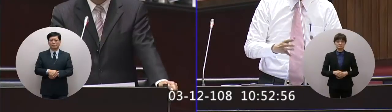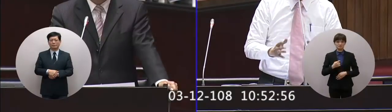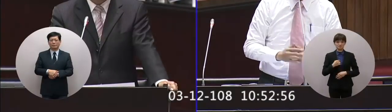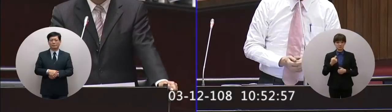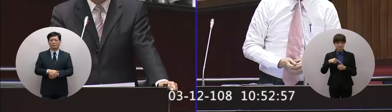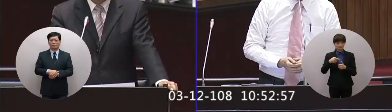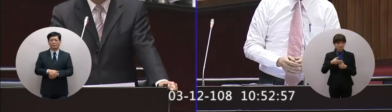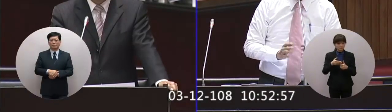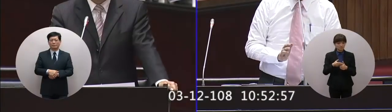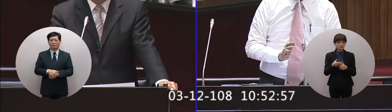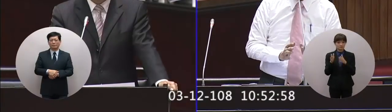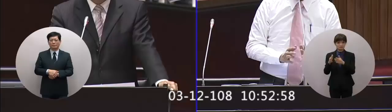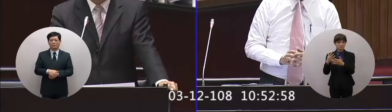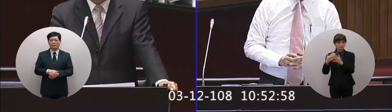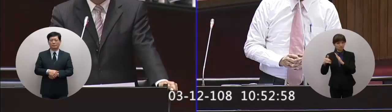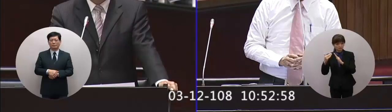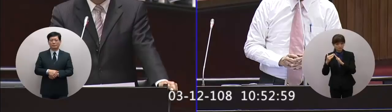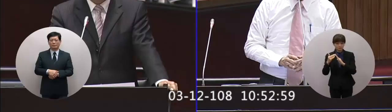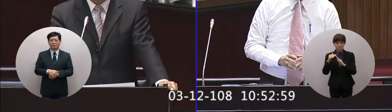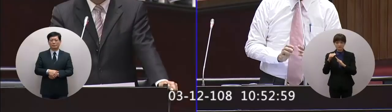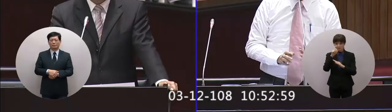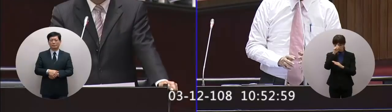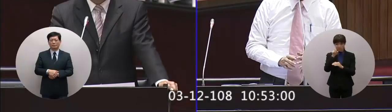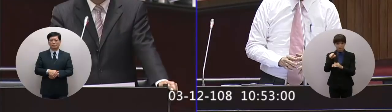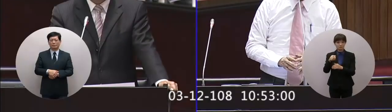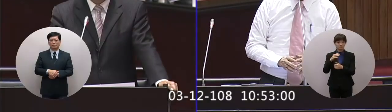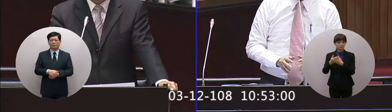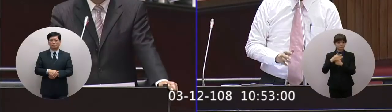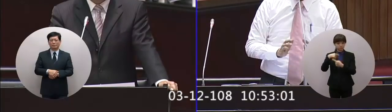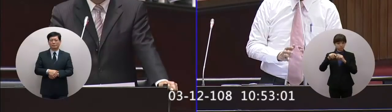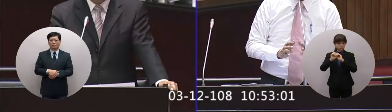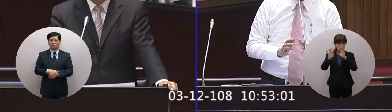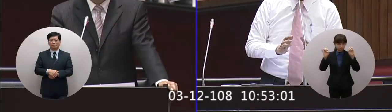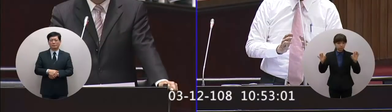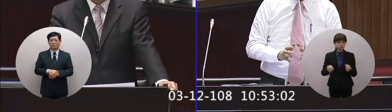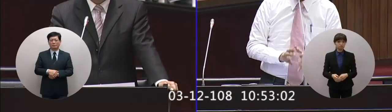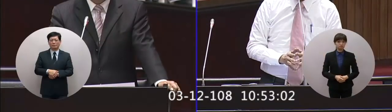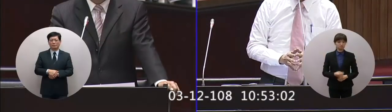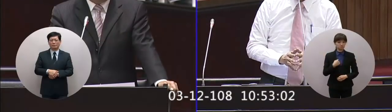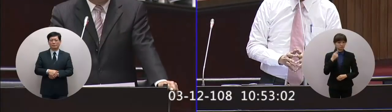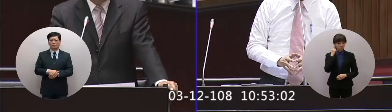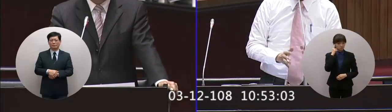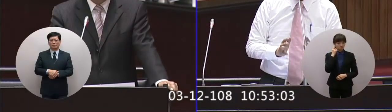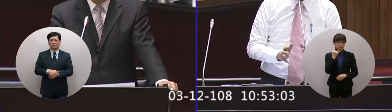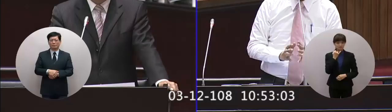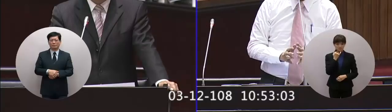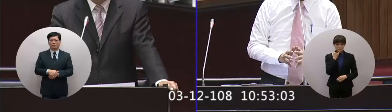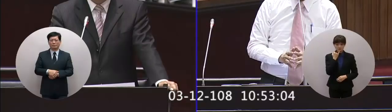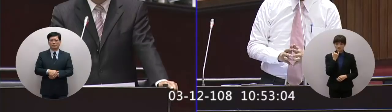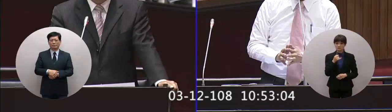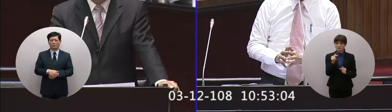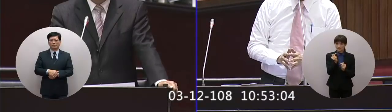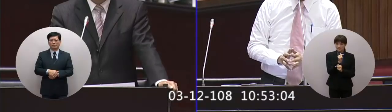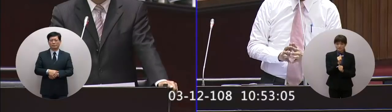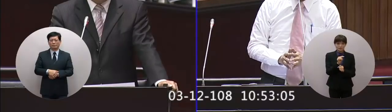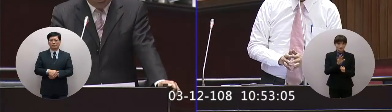尤其是學校如果訊息要傳遞我認為可以非常準確而且效率很